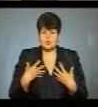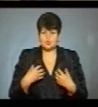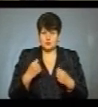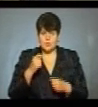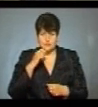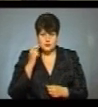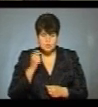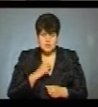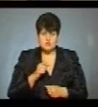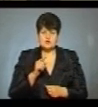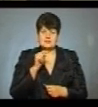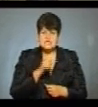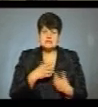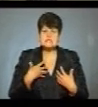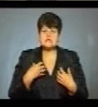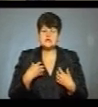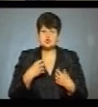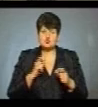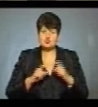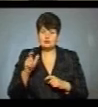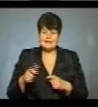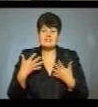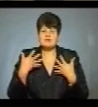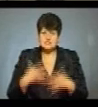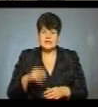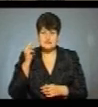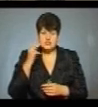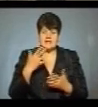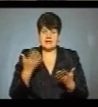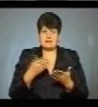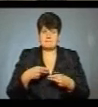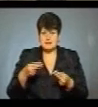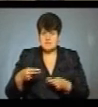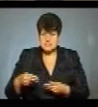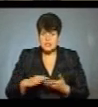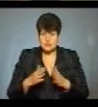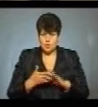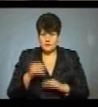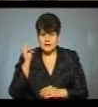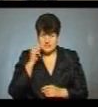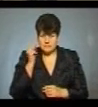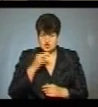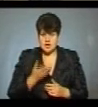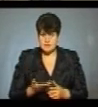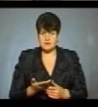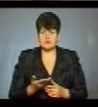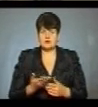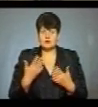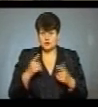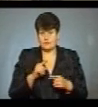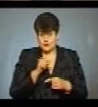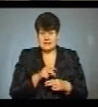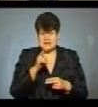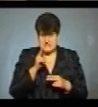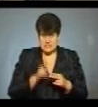України, щоб ті студенти, які вже навчаються, які підписали договір на навчання з медичним вузом, щоб вони